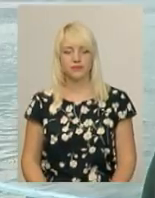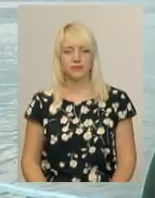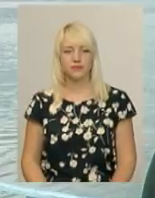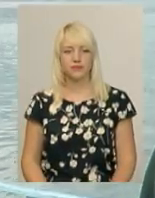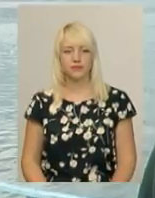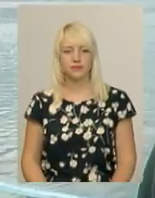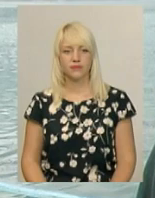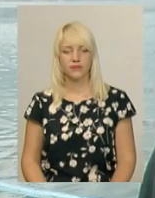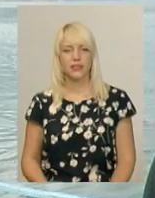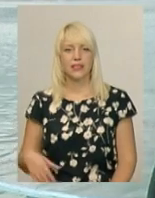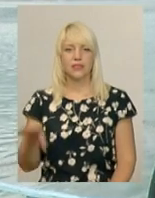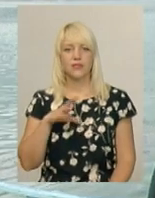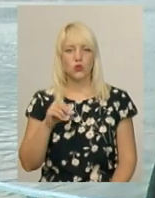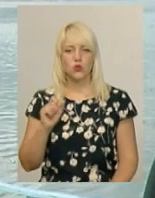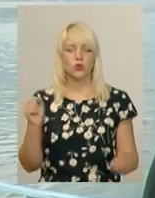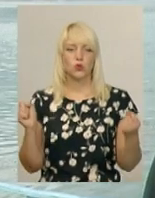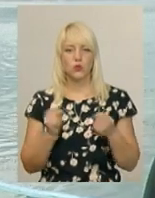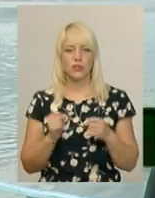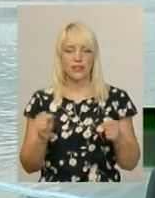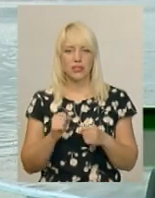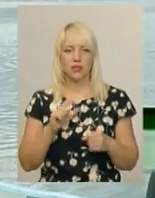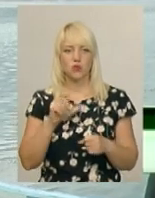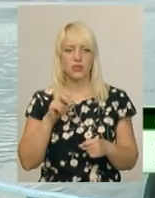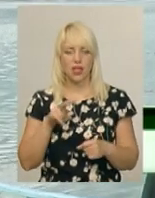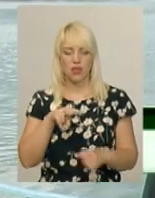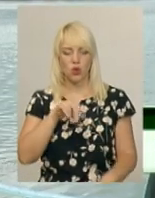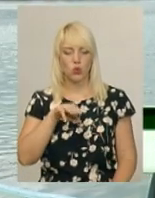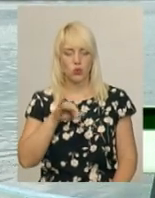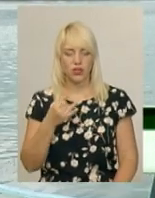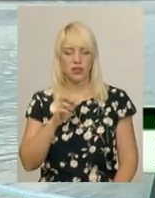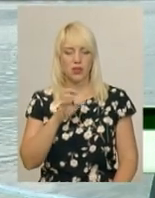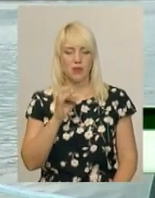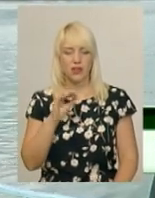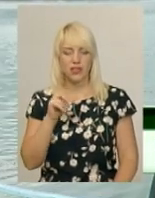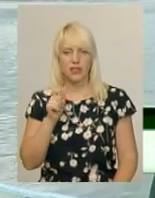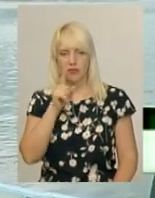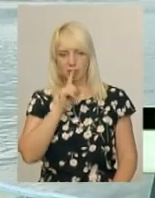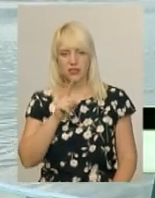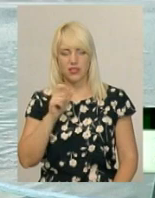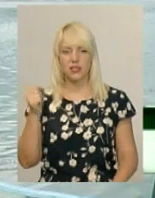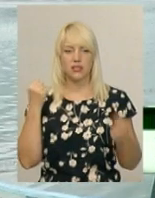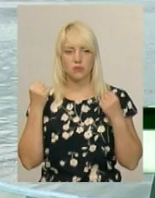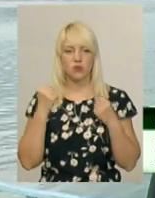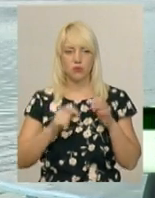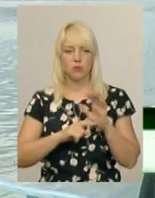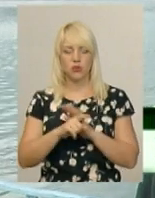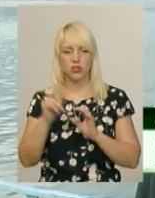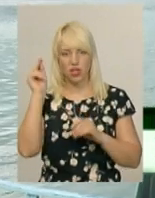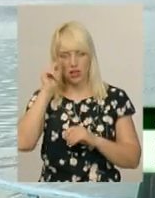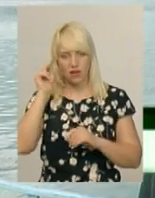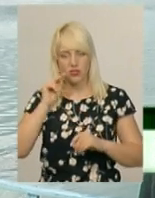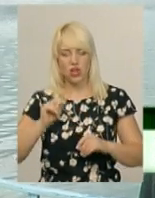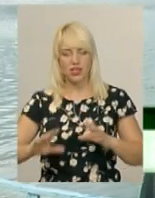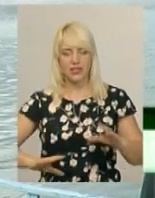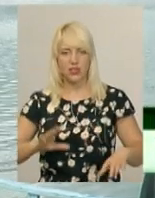Всю зиму в залі, лютий, березень, місяць спортсмени починають їсти на навчальні тренувальні